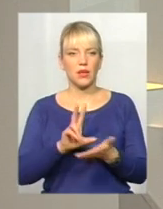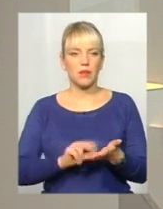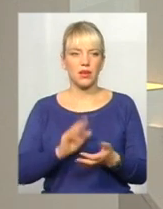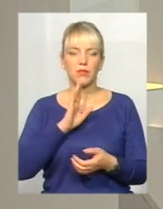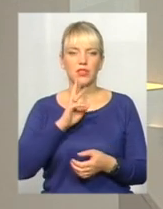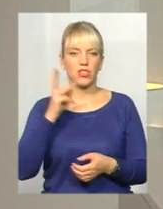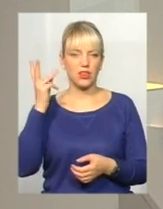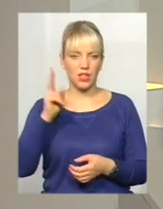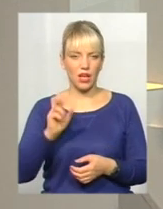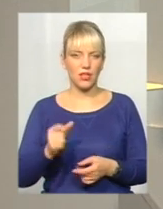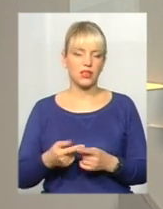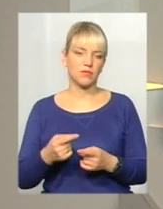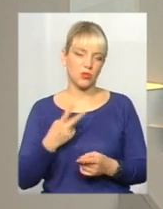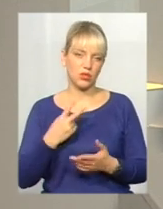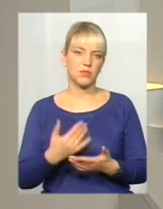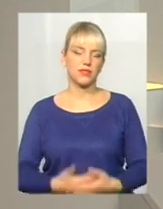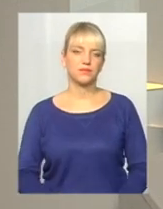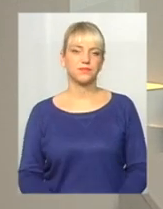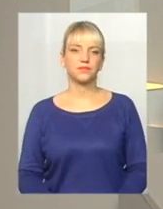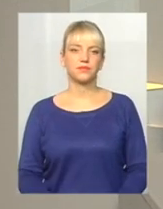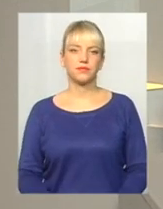Давайте подивимося у сюжеті. А далі продовжимо.